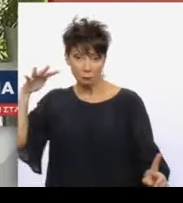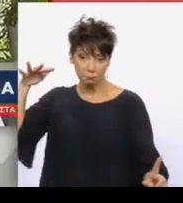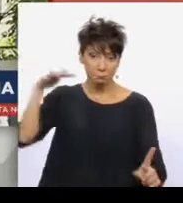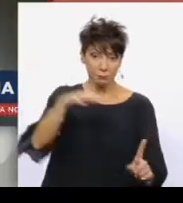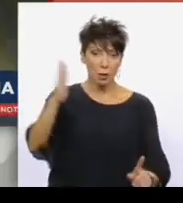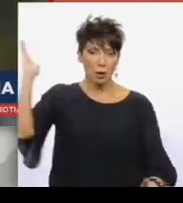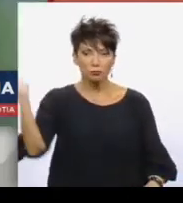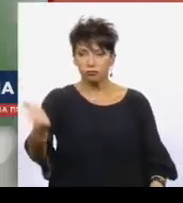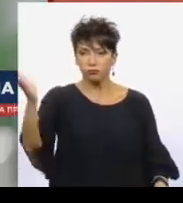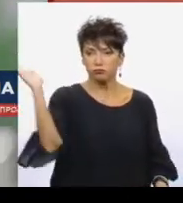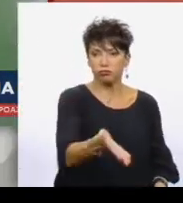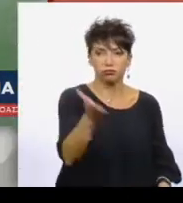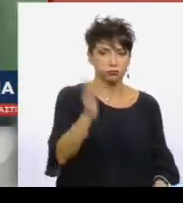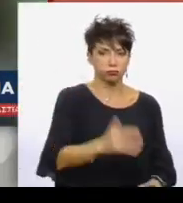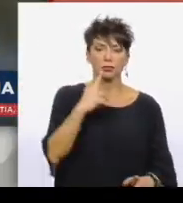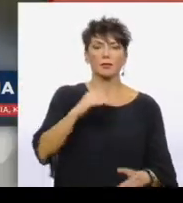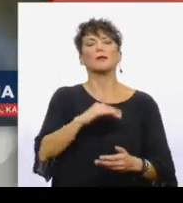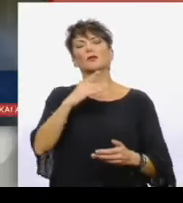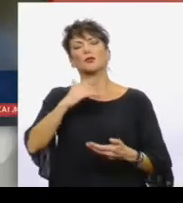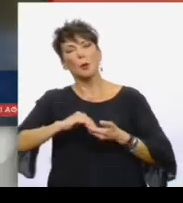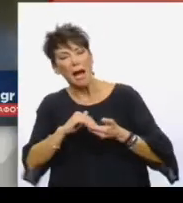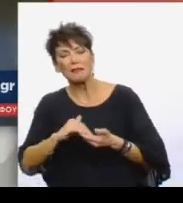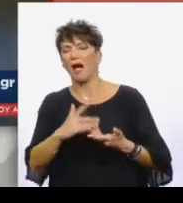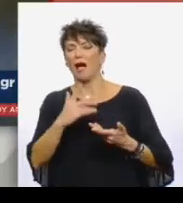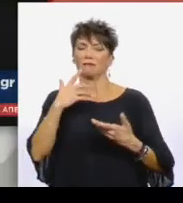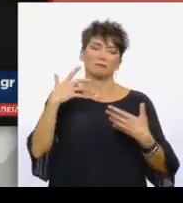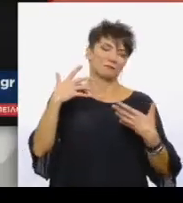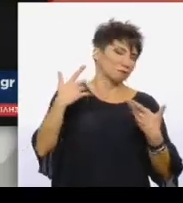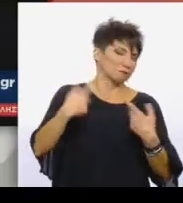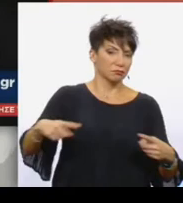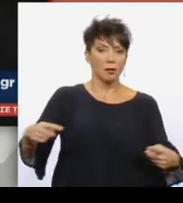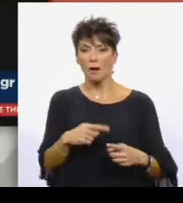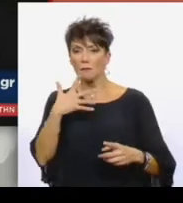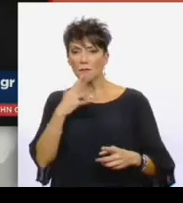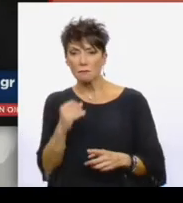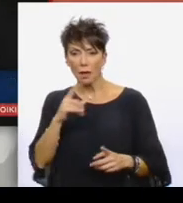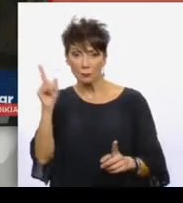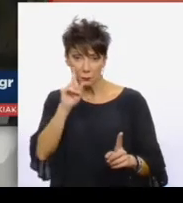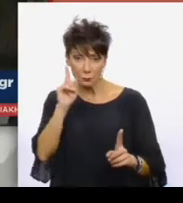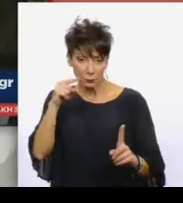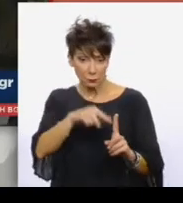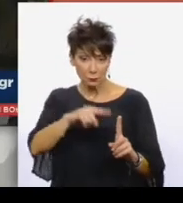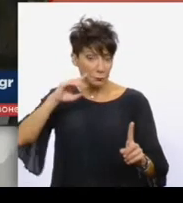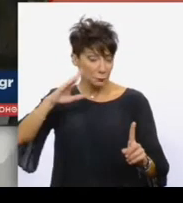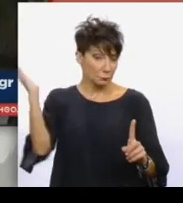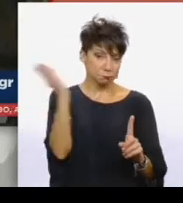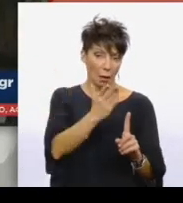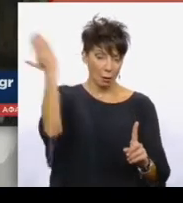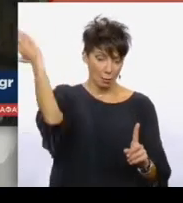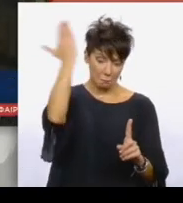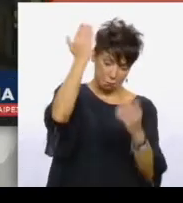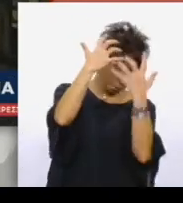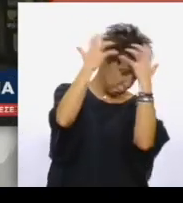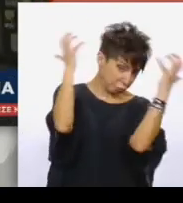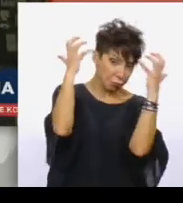κόσμο. Συλλογικότητες και κάτοικοι καταγγέλνουν τη χρήση αστυνομικής βίας και τον τραυματισμό μιας γυναίκας. Μια κοπέλα τους ανοίξαν το κεφάλι